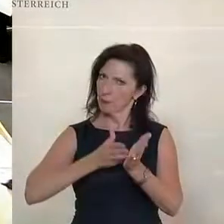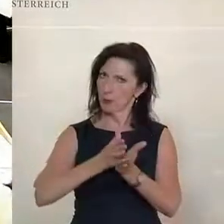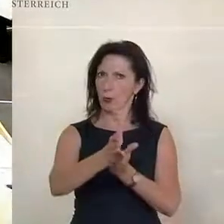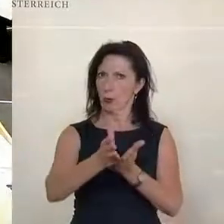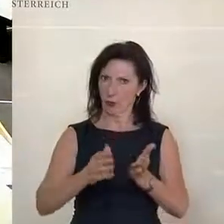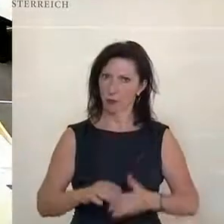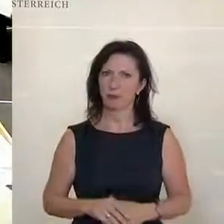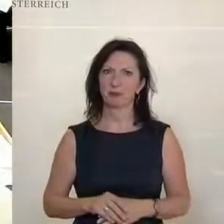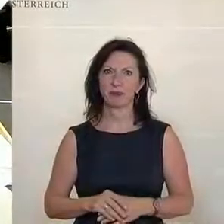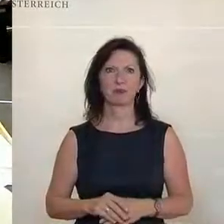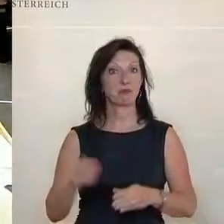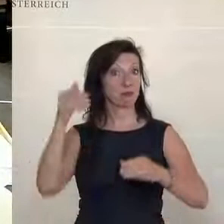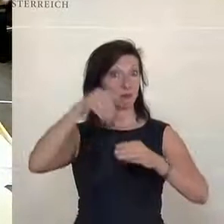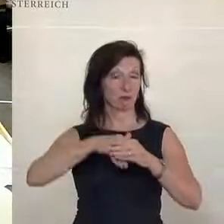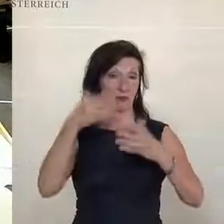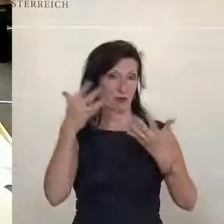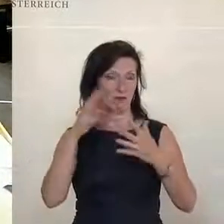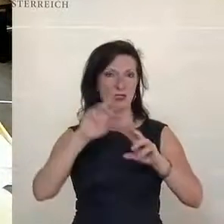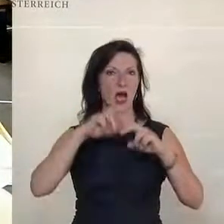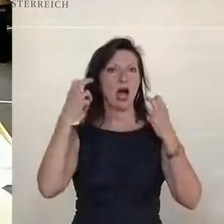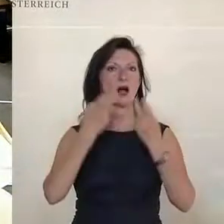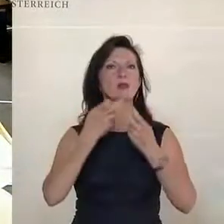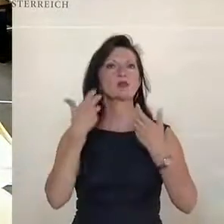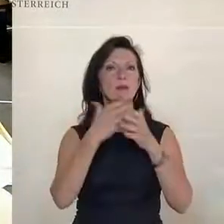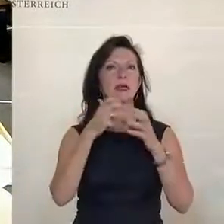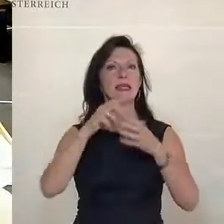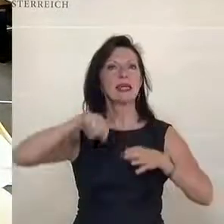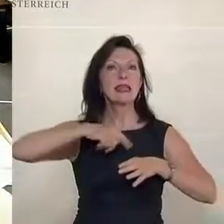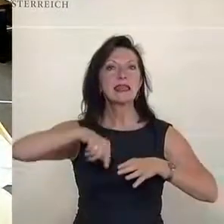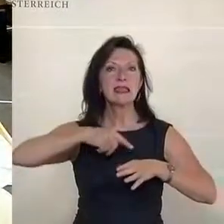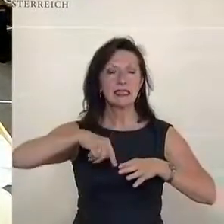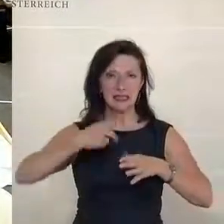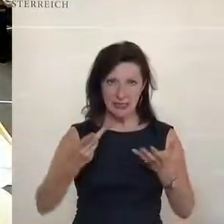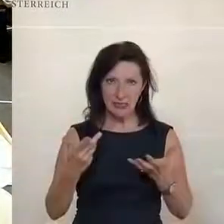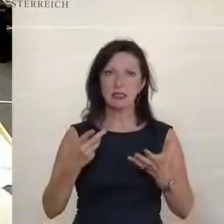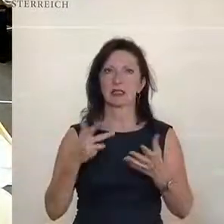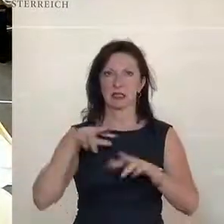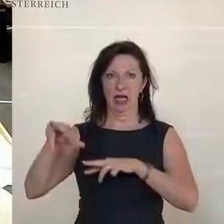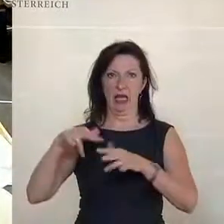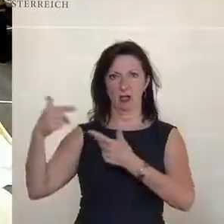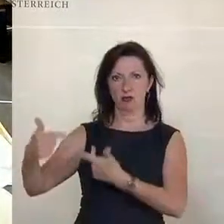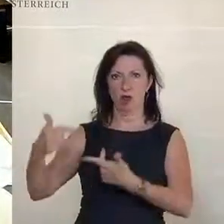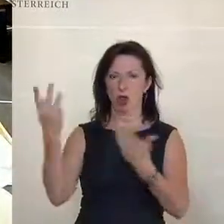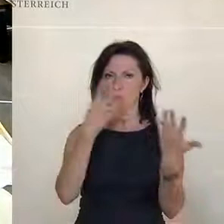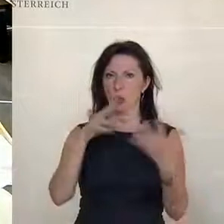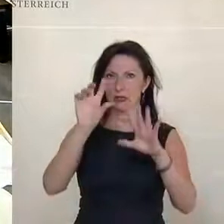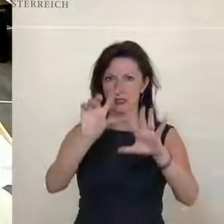und Gesundheitsminister Mückstein überlassen nun